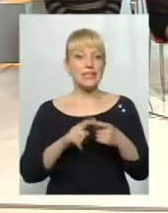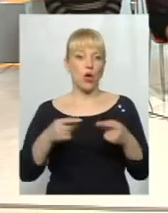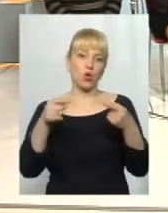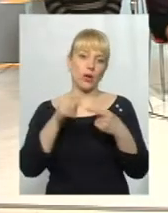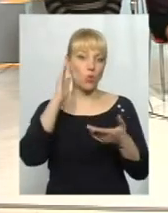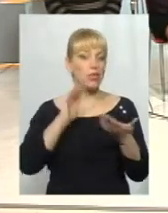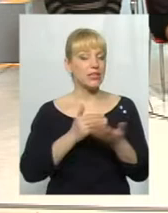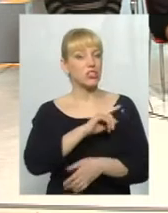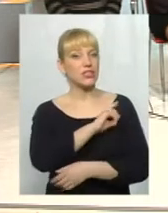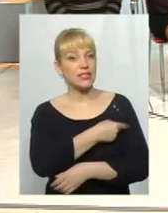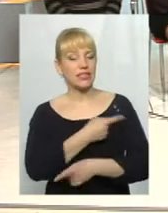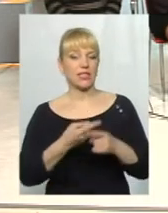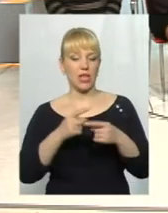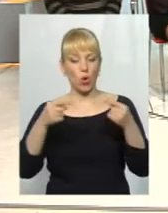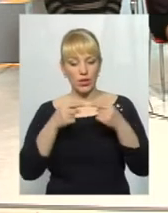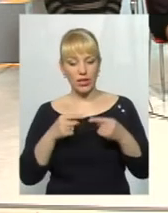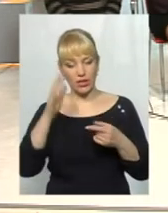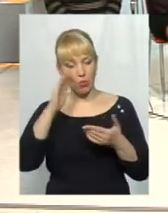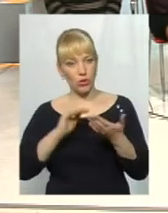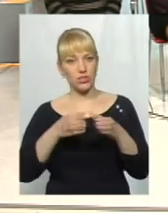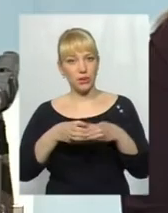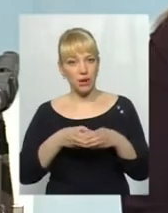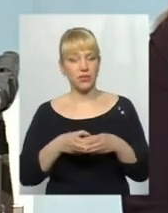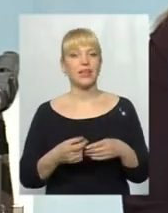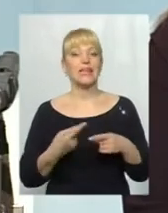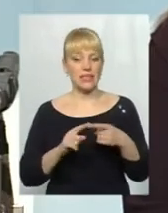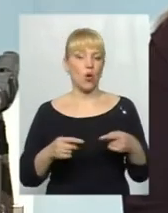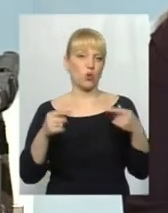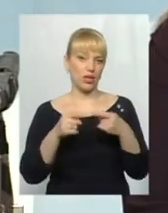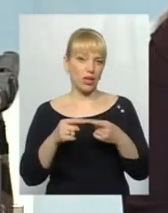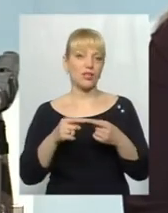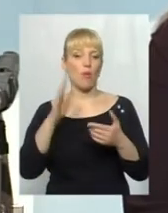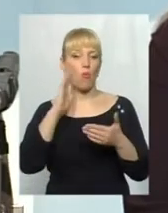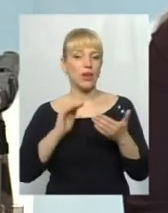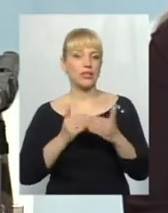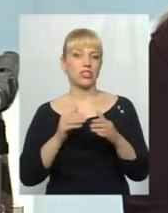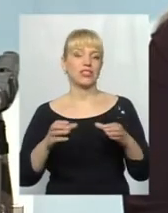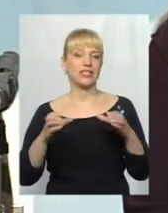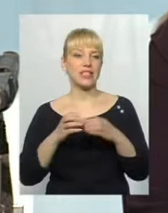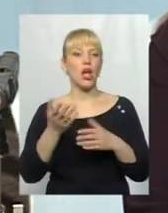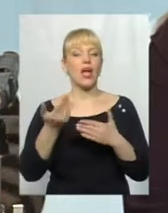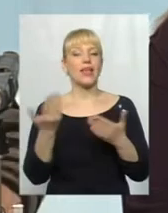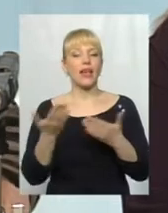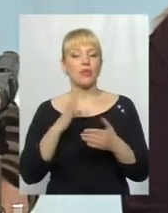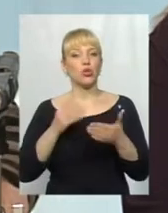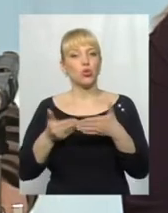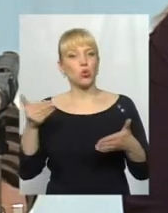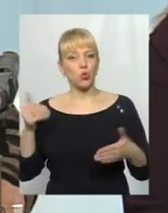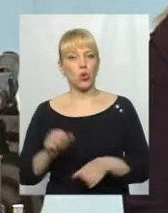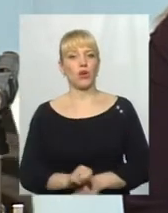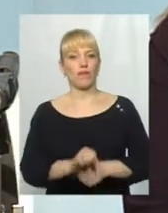політичні сили, конкретні партії? Конкретні політичні сили, які до подій на Майдані мали позицію